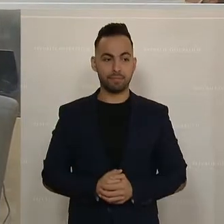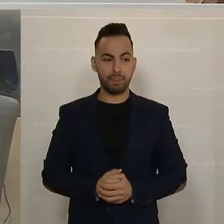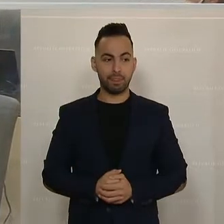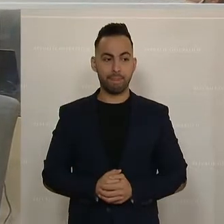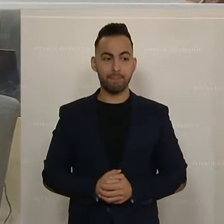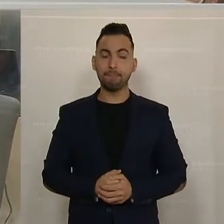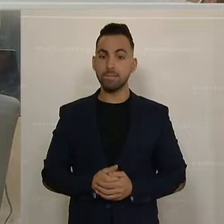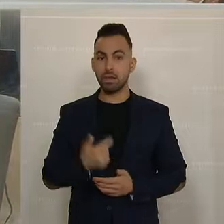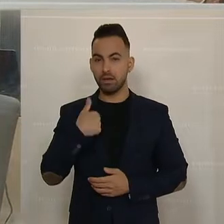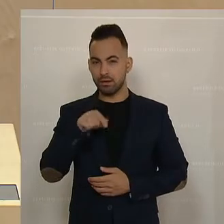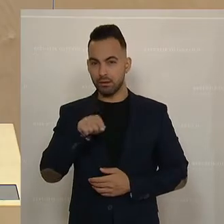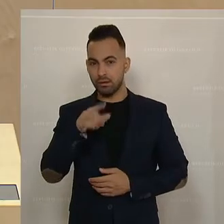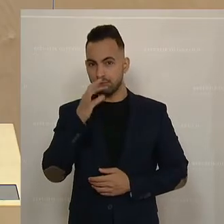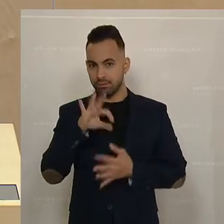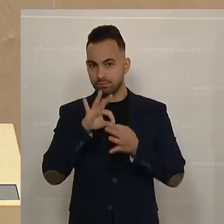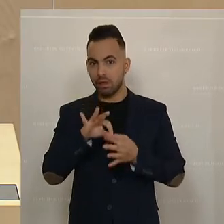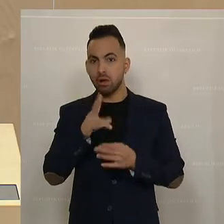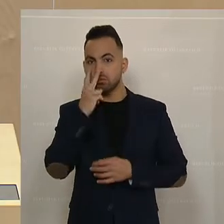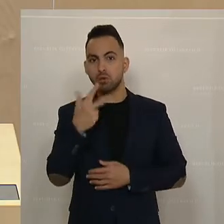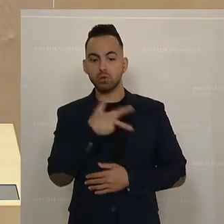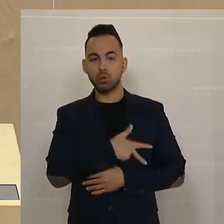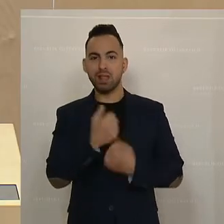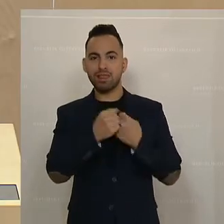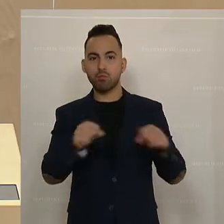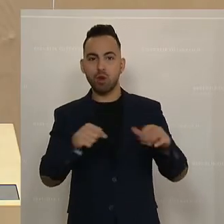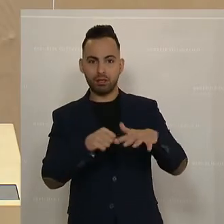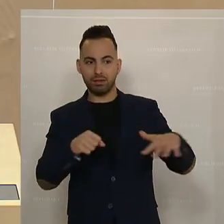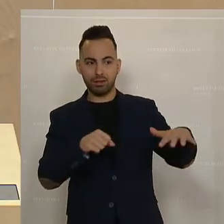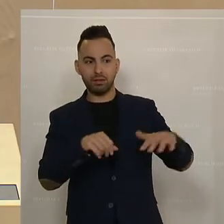Und ich schaue bei dieser Frage dann auch in die Reihen der Sozialdemokratie